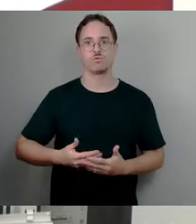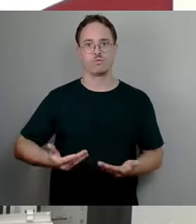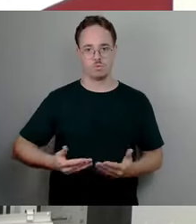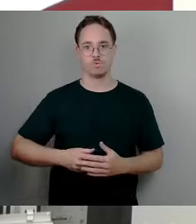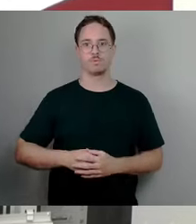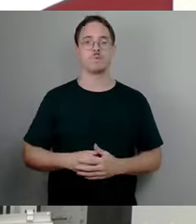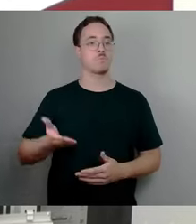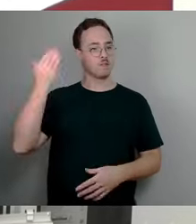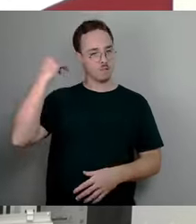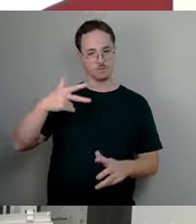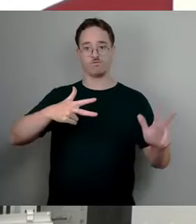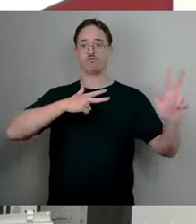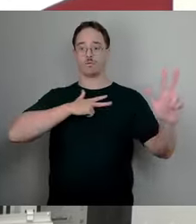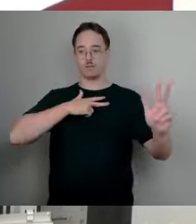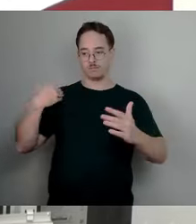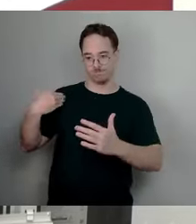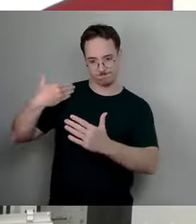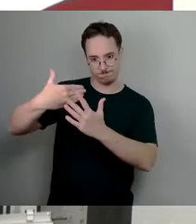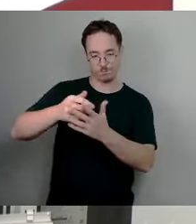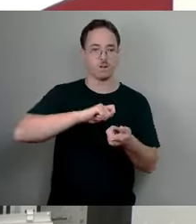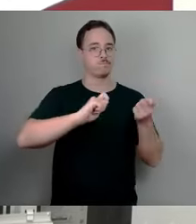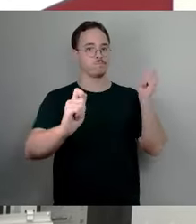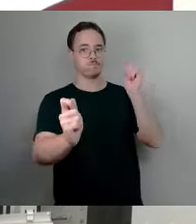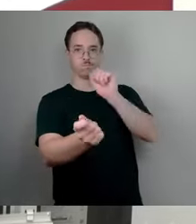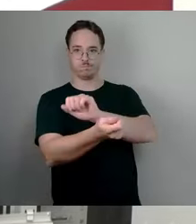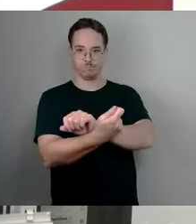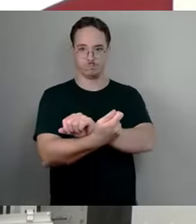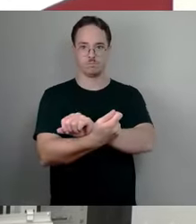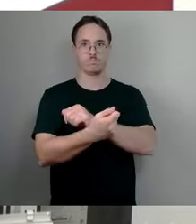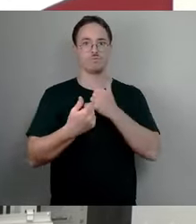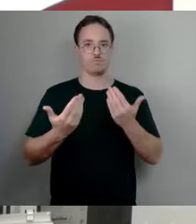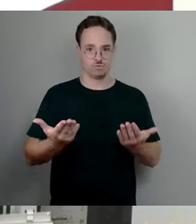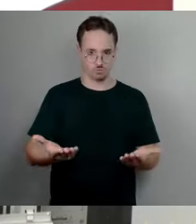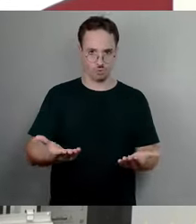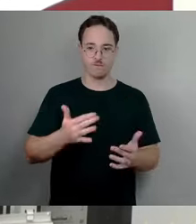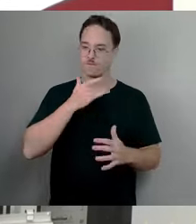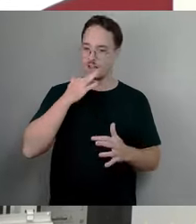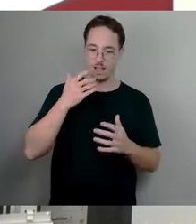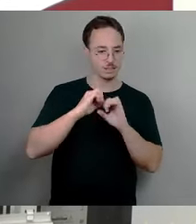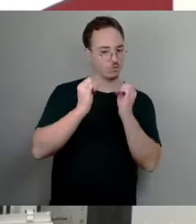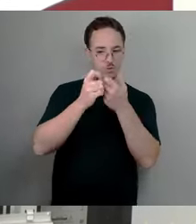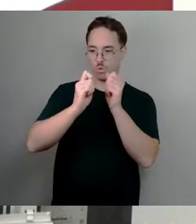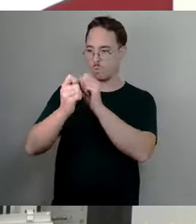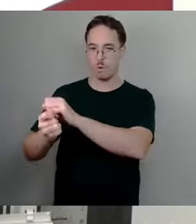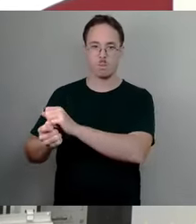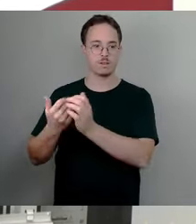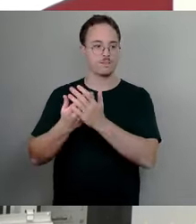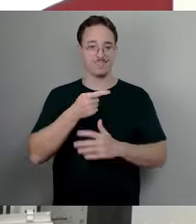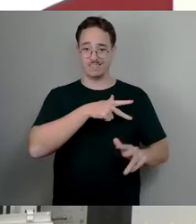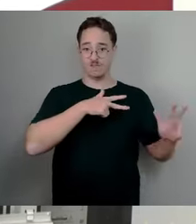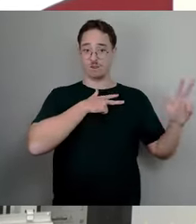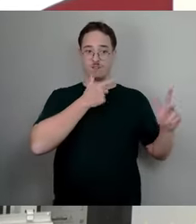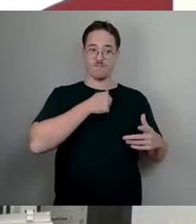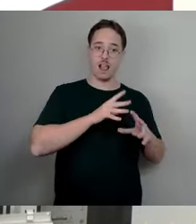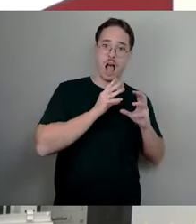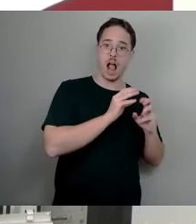ist, hat sich so viel verändert, dass für dieses Versprechen wir hunderte andere Versprechen brechen werden. Und das muss